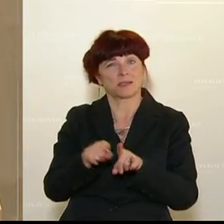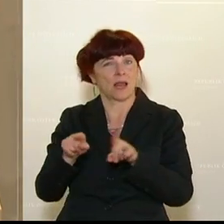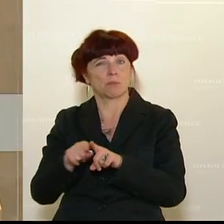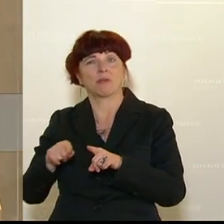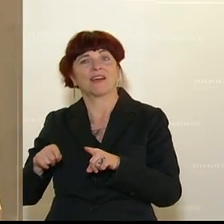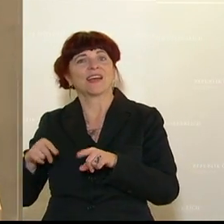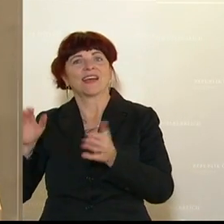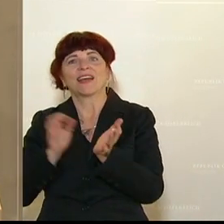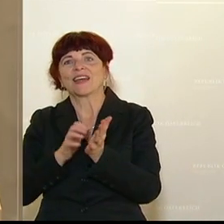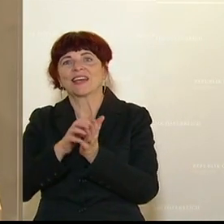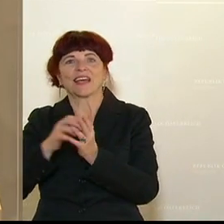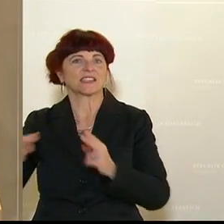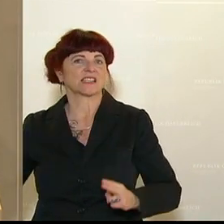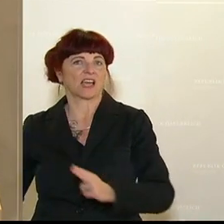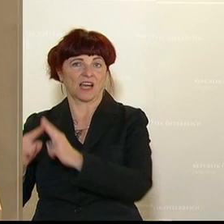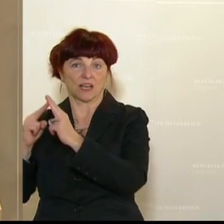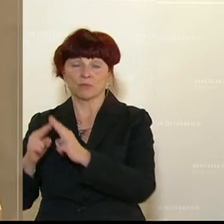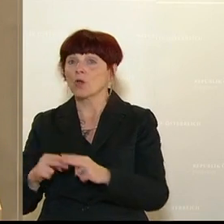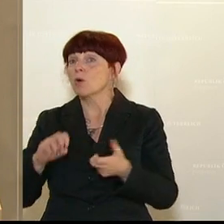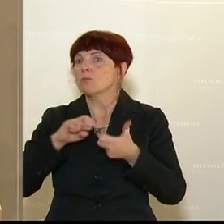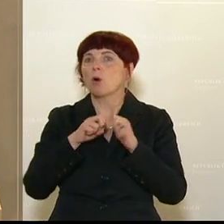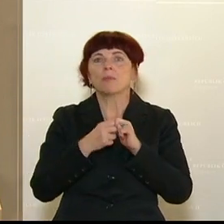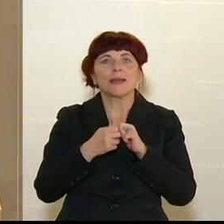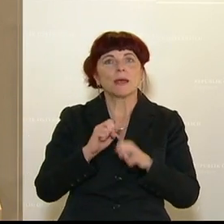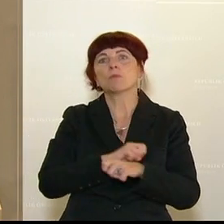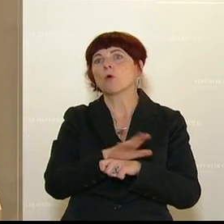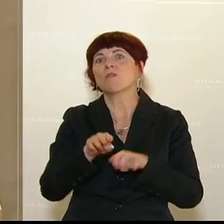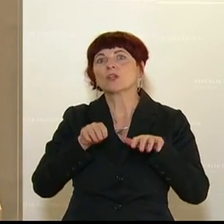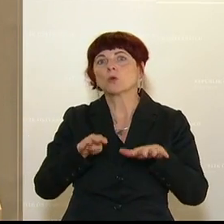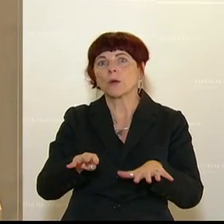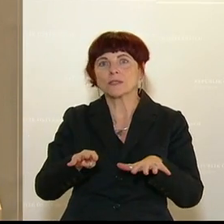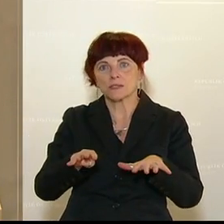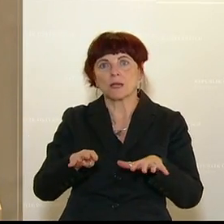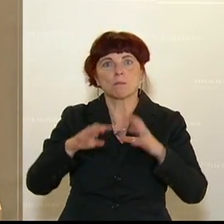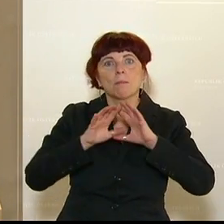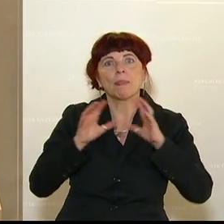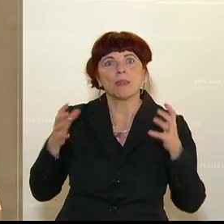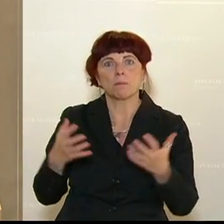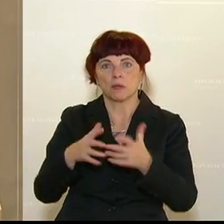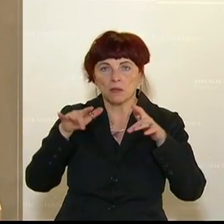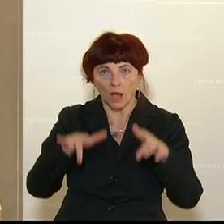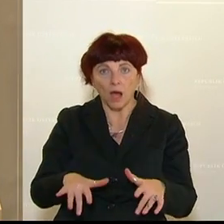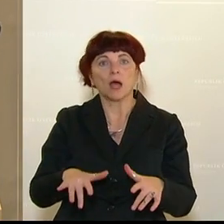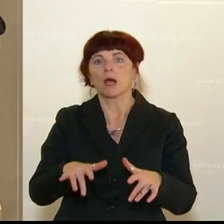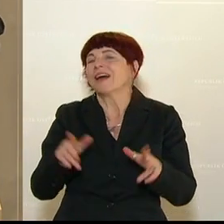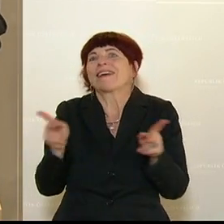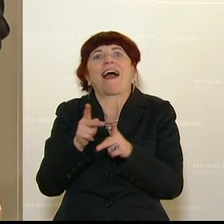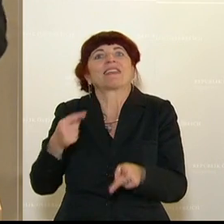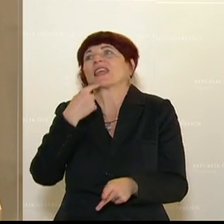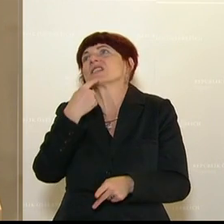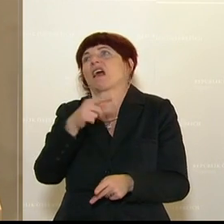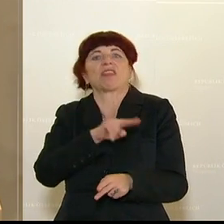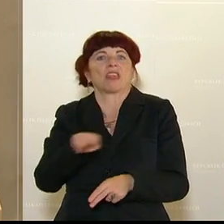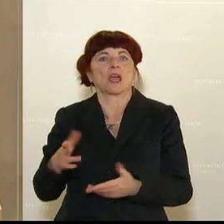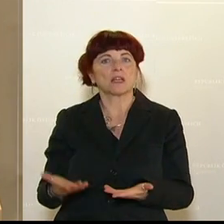Problematik der Covid-19-Epidemie ist vorhanden. Das kann man nicht leugnen. Und da ist natürlich Eigenverantwortung und viele Dinge sind gefragt,